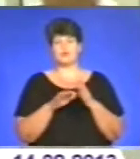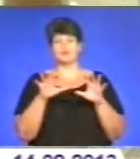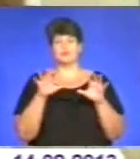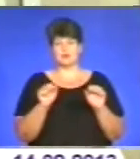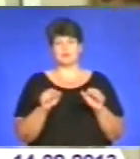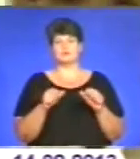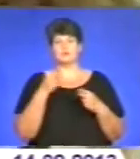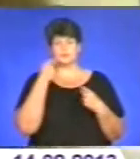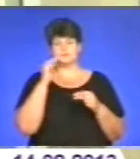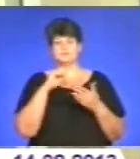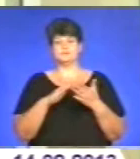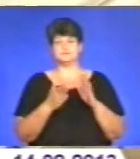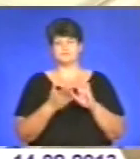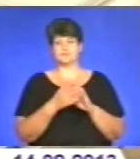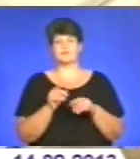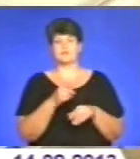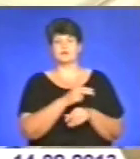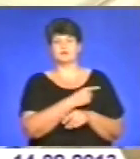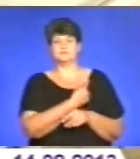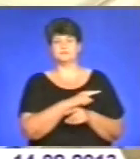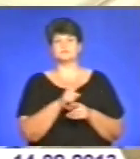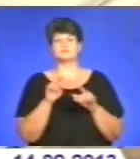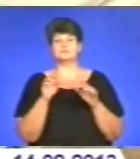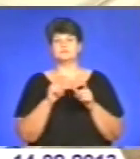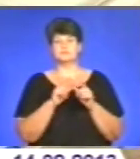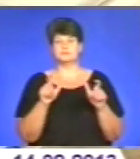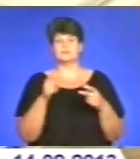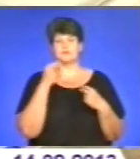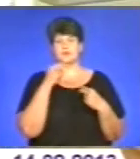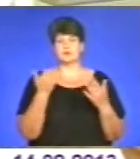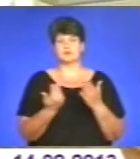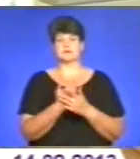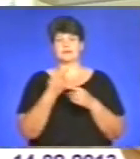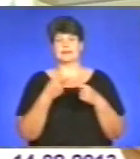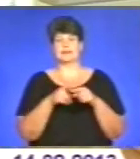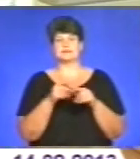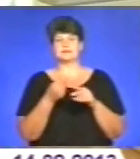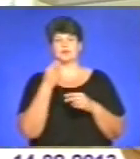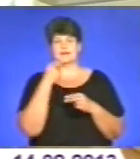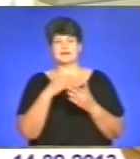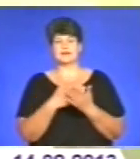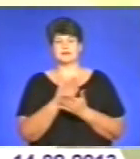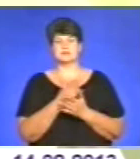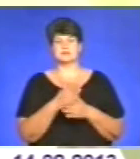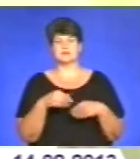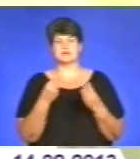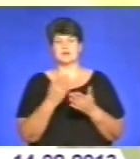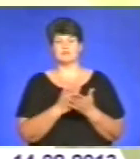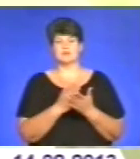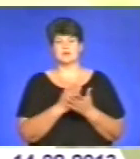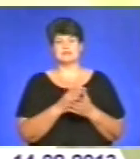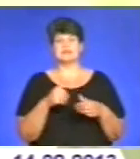поліпшити умови в лікувальному закладі, оновити техніку. Це поліпшить якість надання послуг. Завдяки особистій